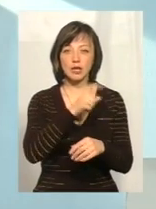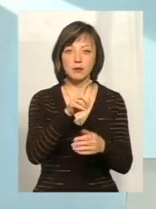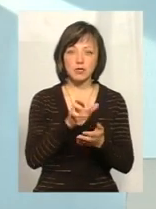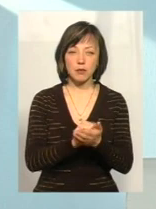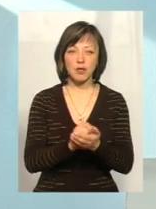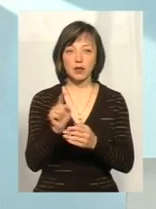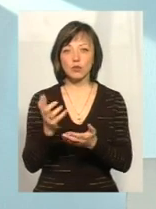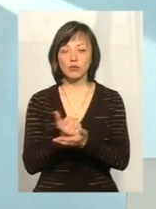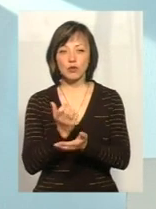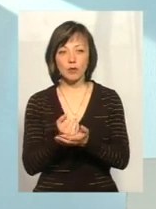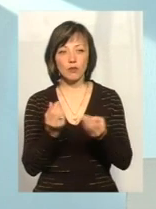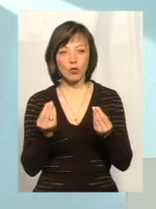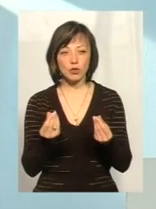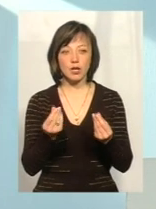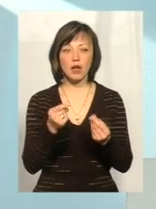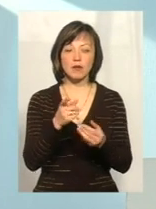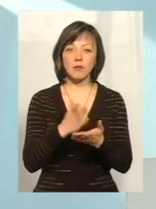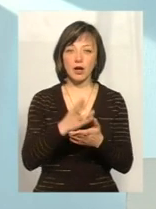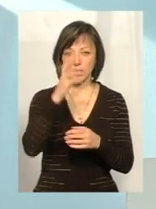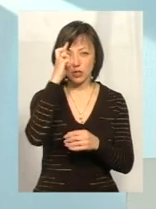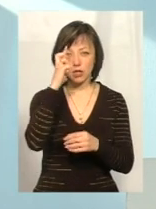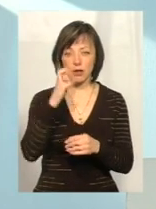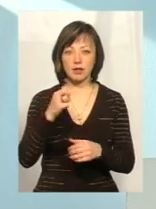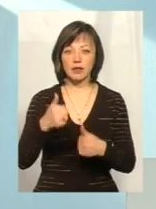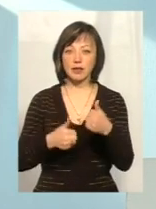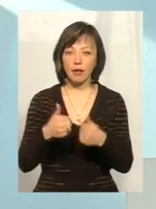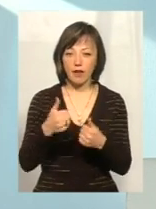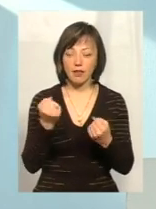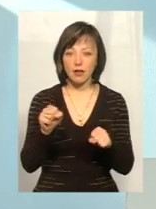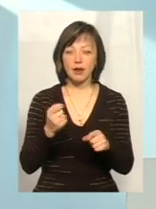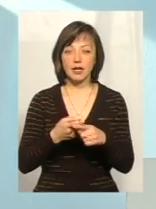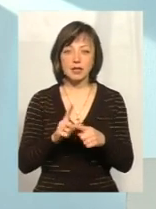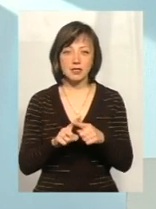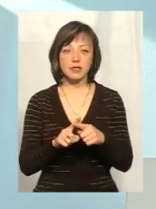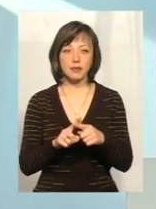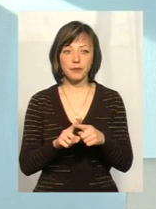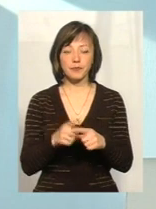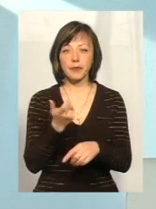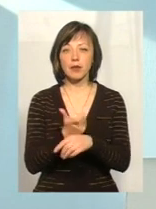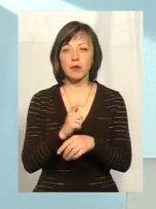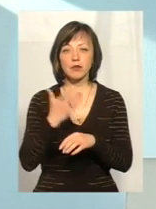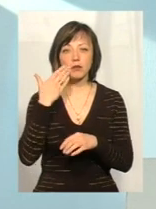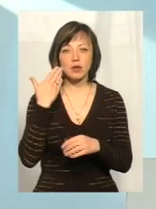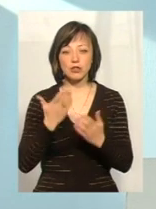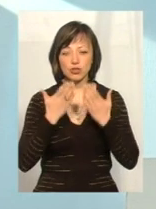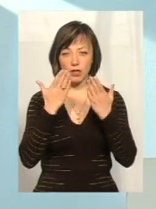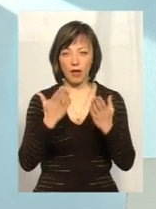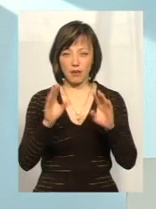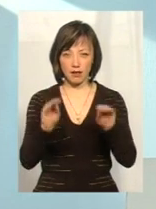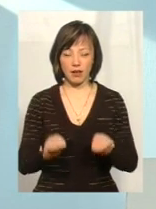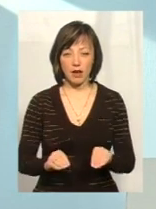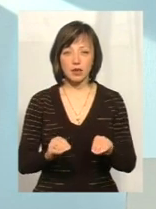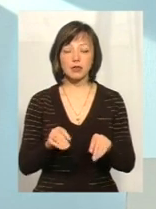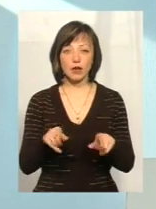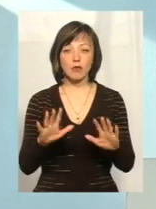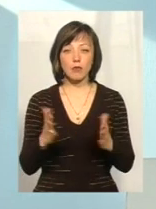займається, на тому він заробив кошти, а він має там державні якісь тендери. І це от воно набагато полегшує читання. І в